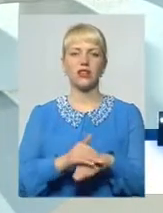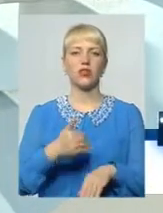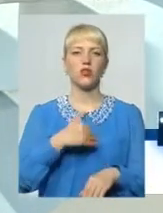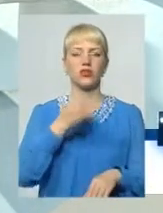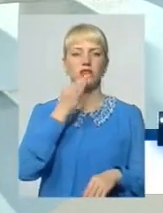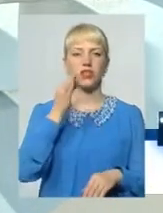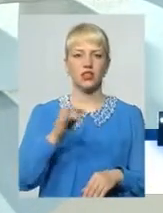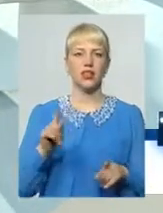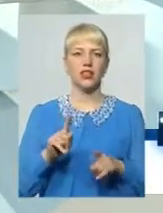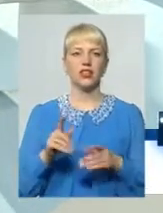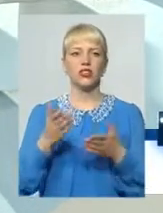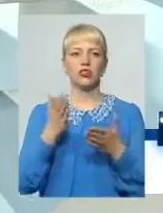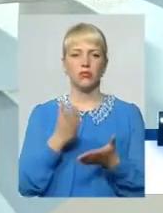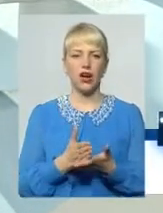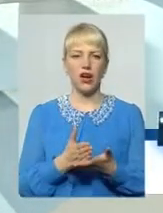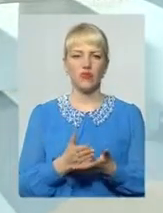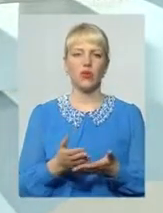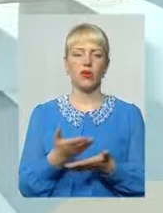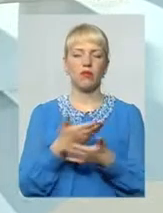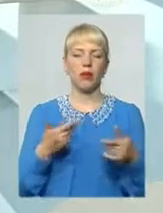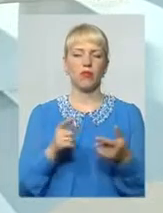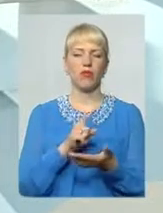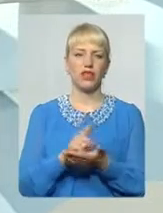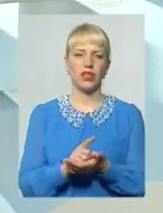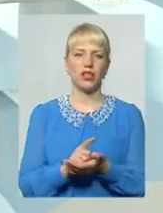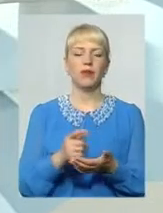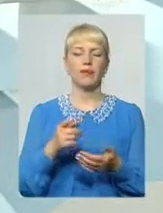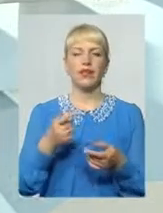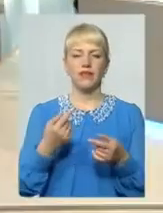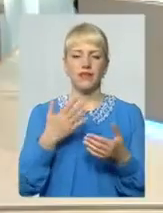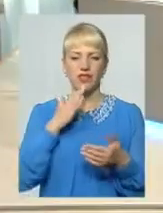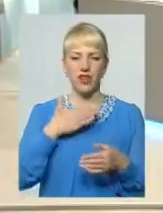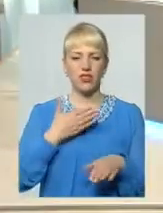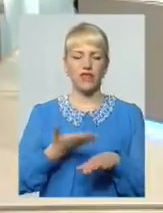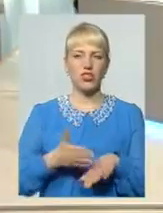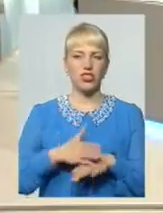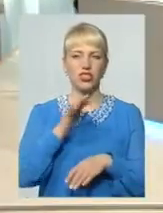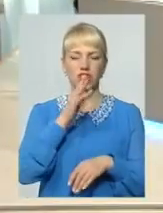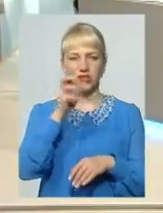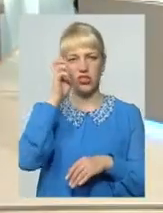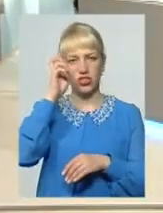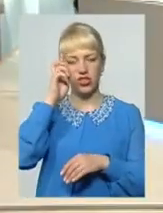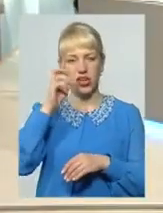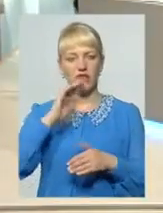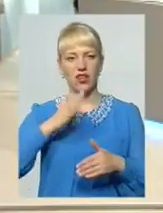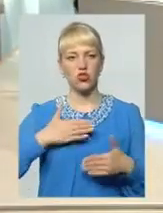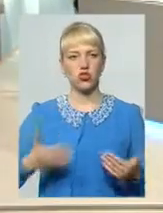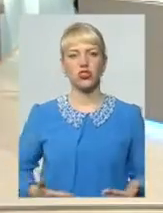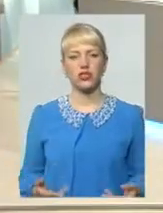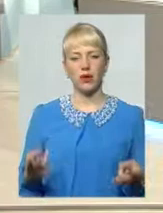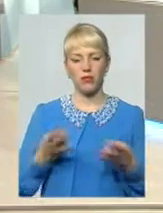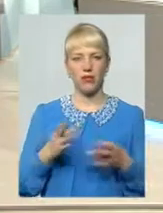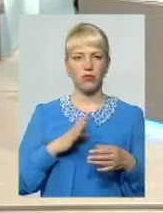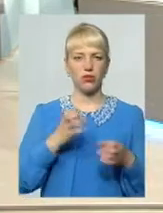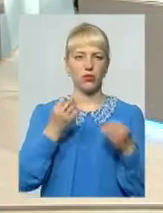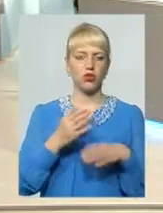що просто маємо Повинні, зобов'язані в наш важкий час держави І взагалі нашу життя Маємо просто